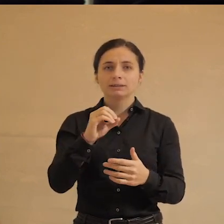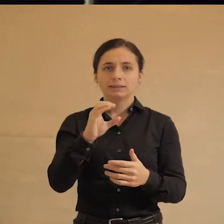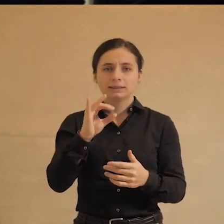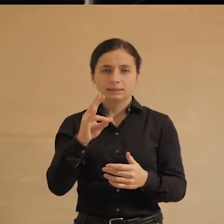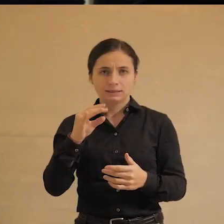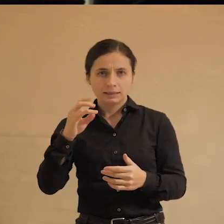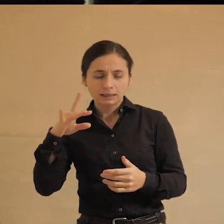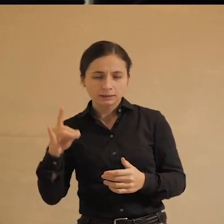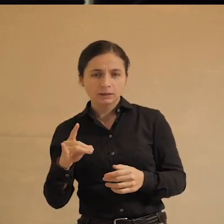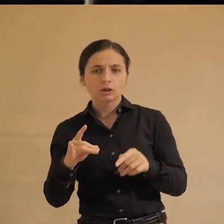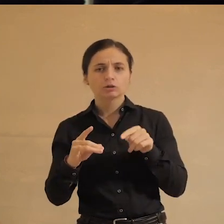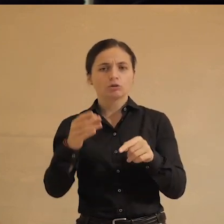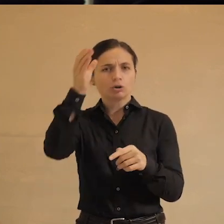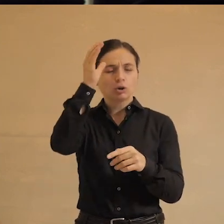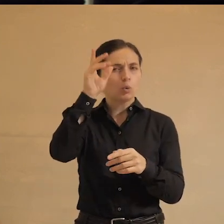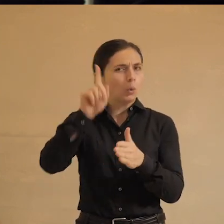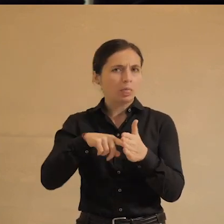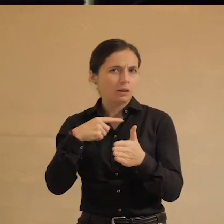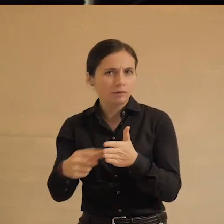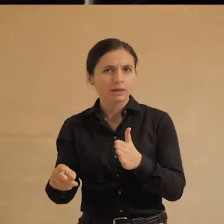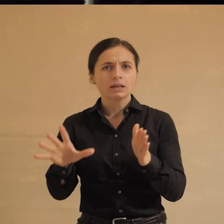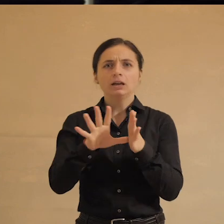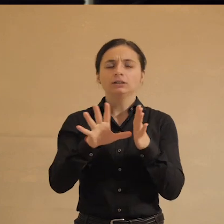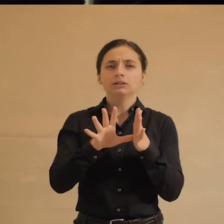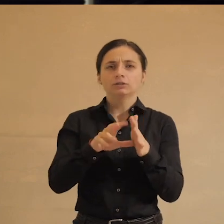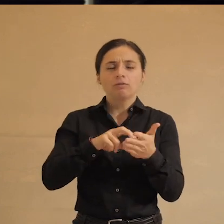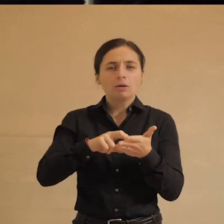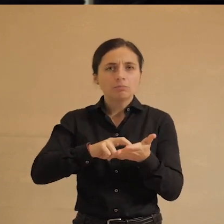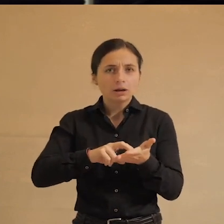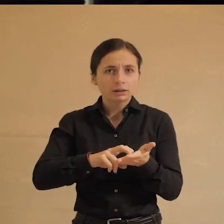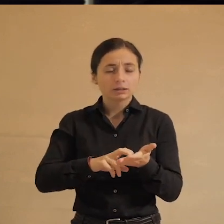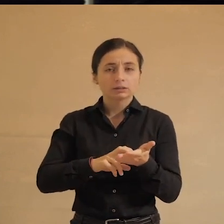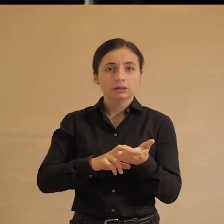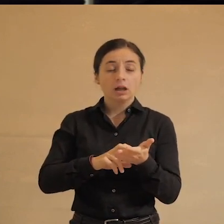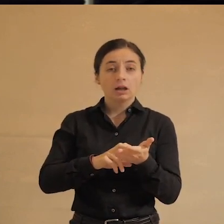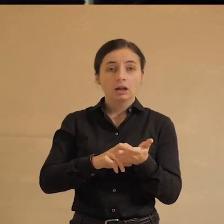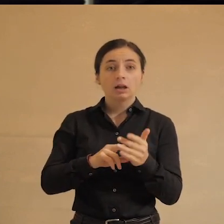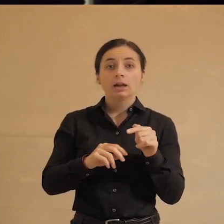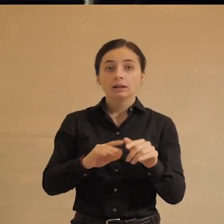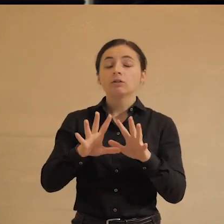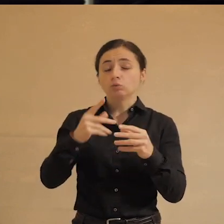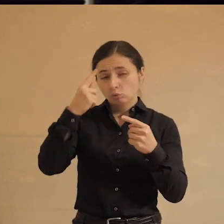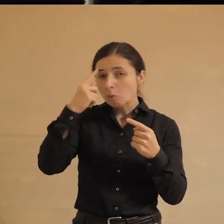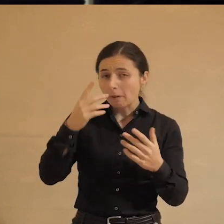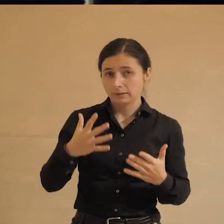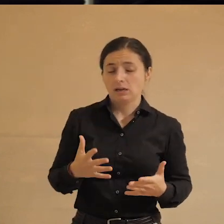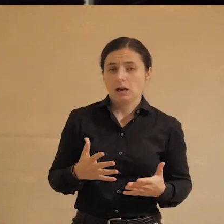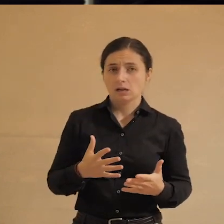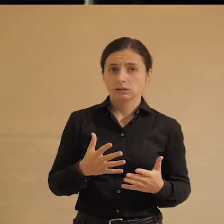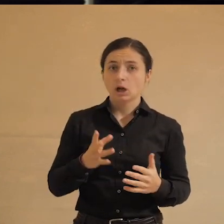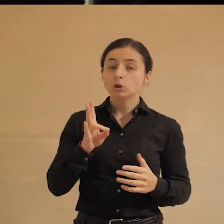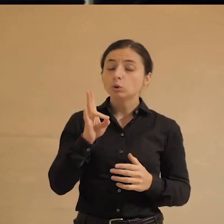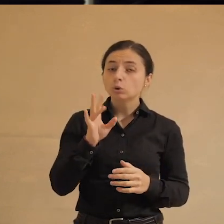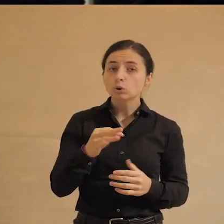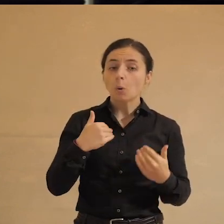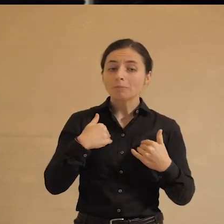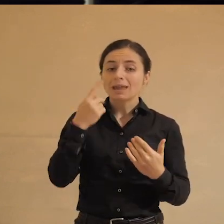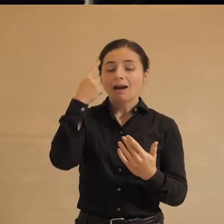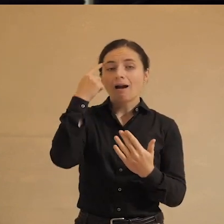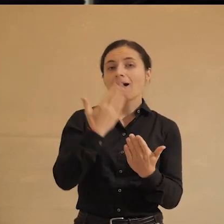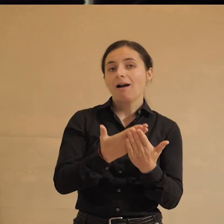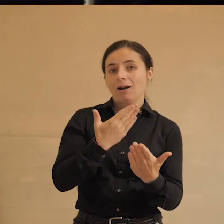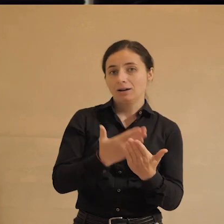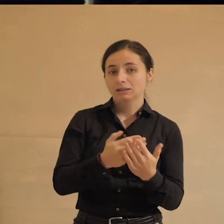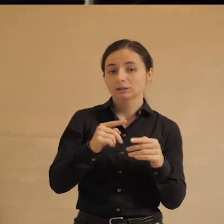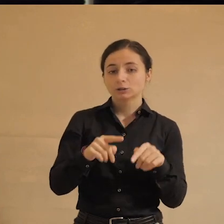мракобесы, что они в науку не верят, электричество боятся, как зощенковская бабушка. Все это понятно. Но мне кажется,